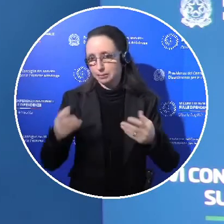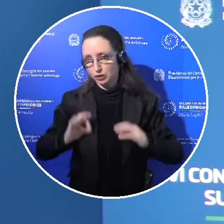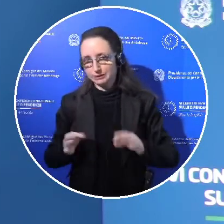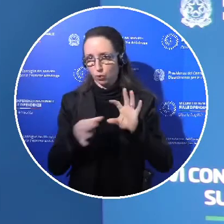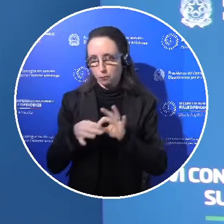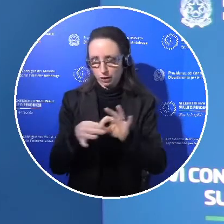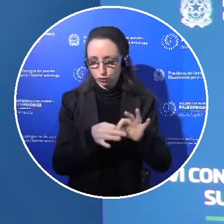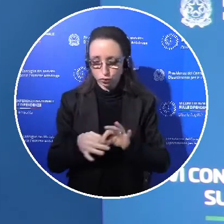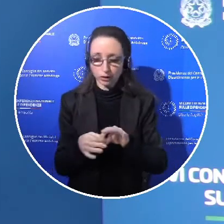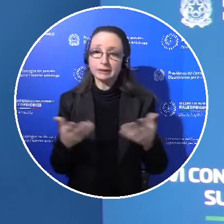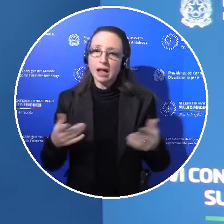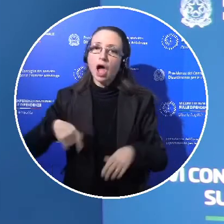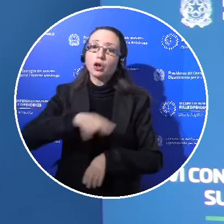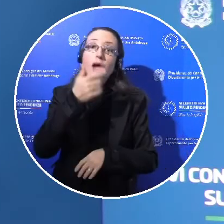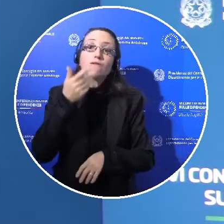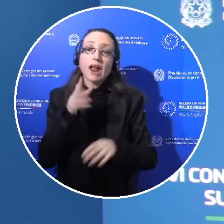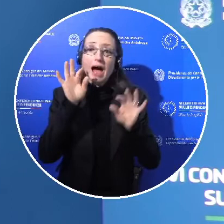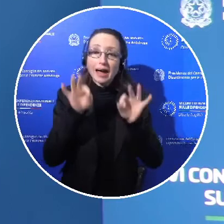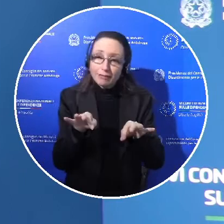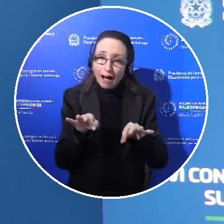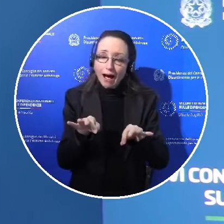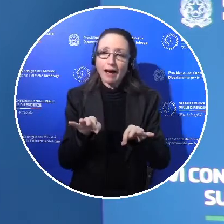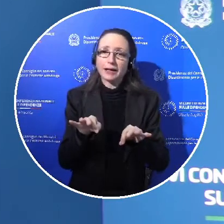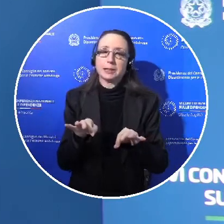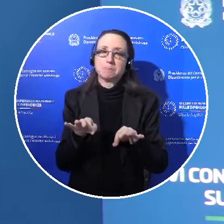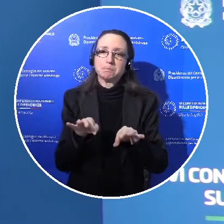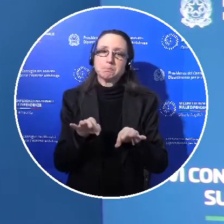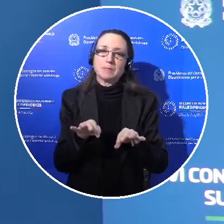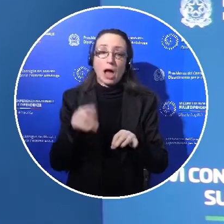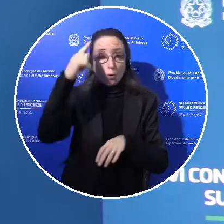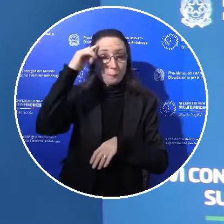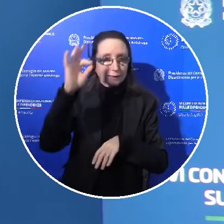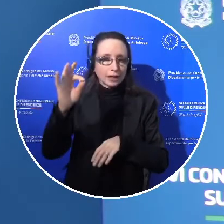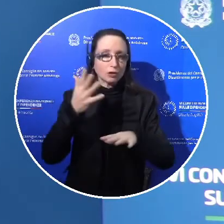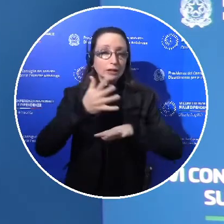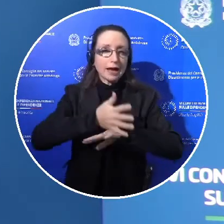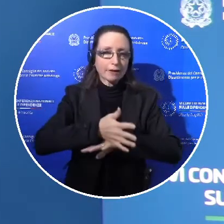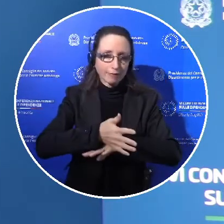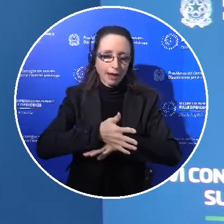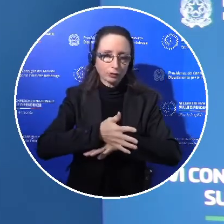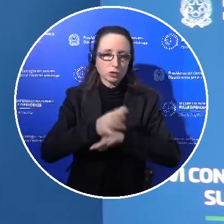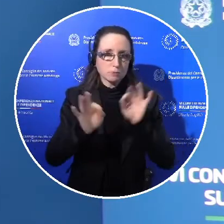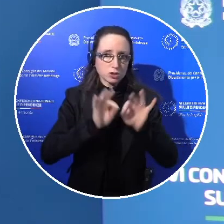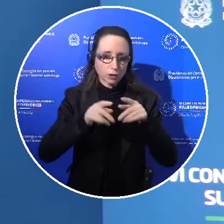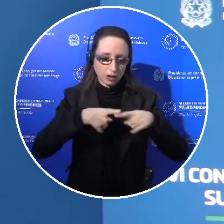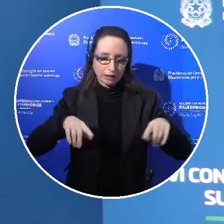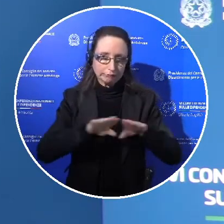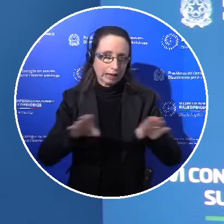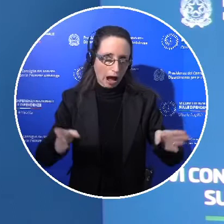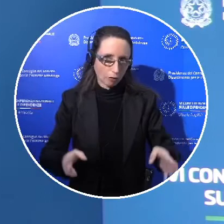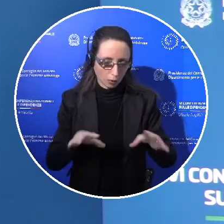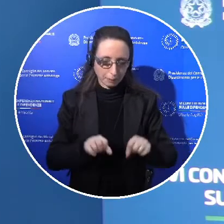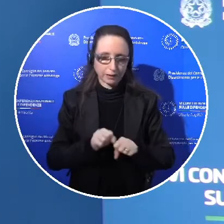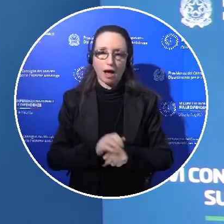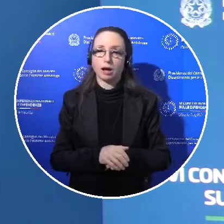arrivare all'intervento specifico del tavolo che qui ci vede impegnati. Non tutti sanno che ai sensi